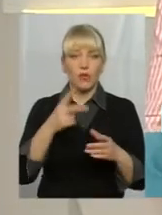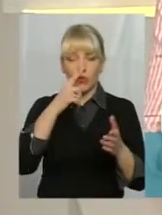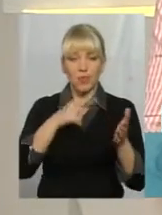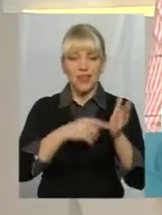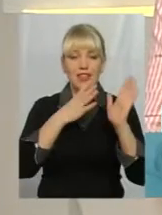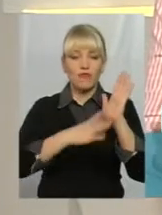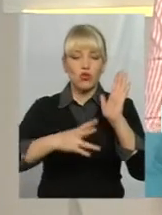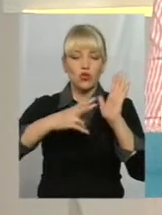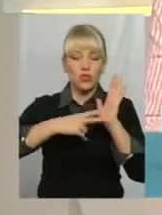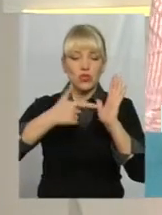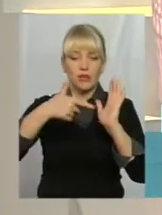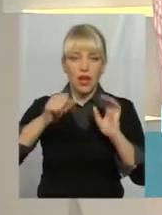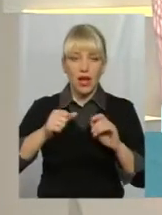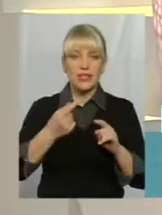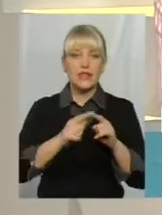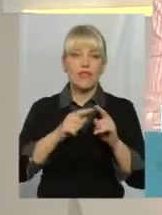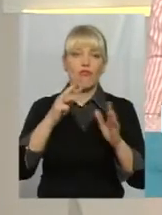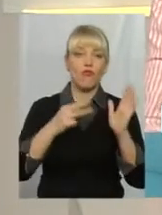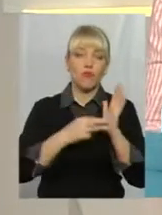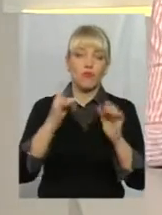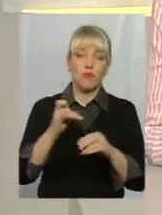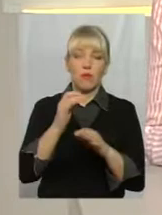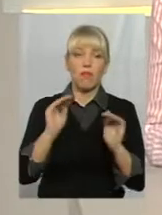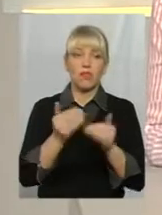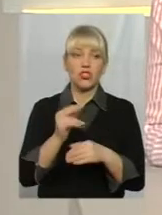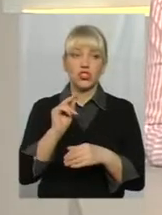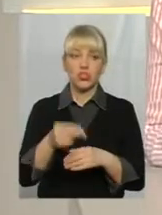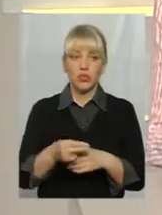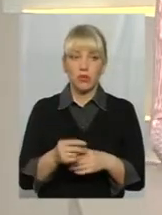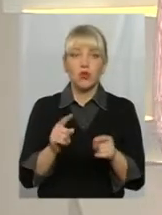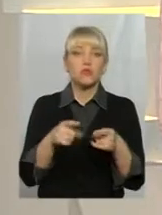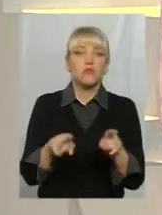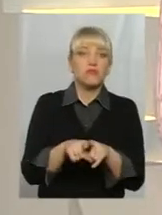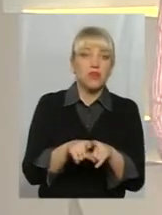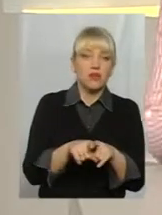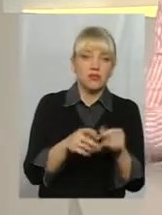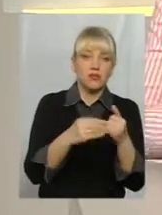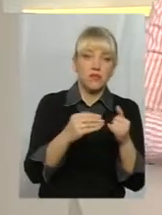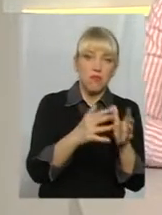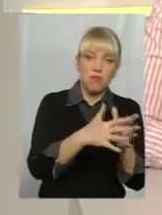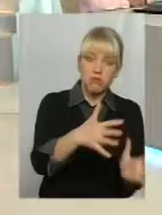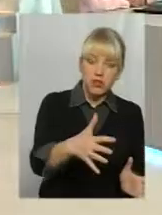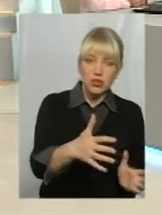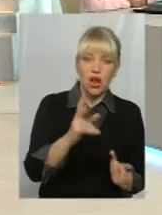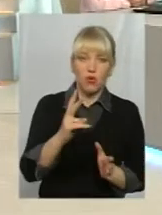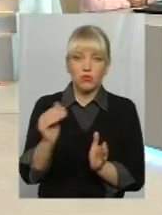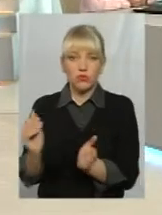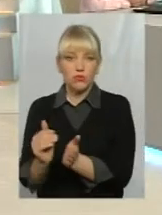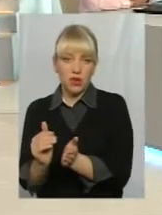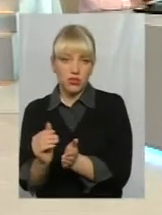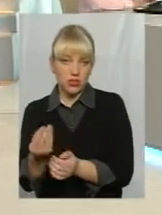Це у вісім разів менше, ніж тим, про яким ми вже щойно з вами говорили. А от чому так виходить, що одним значно більше, іншим менше?